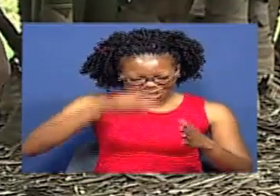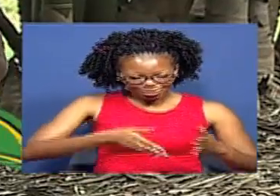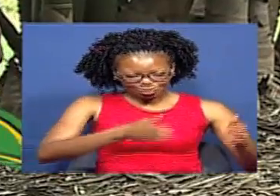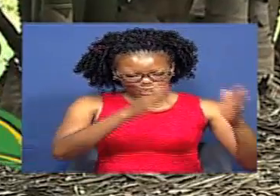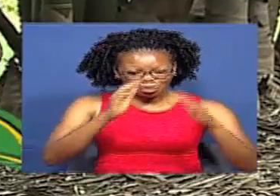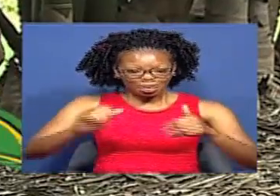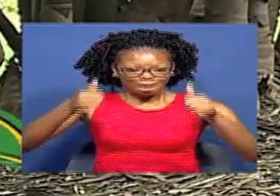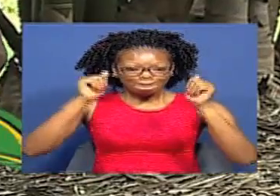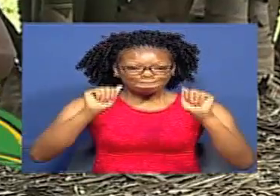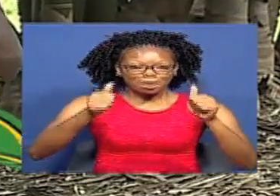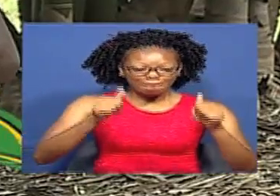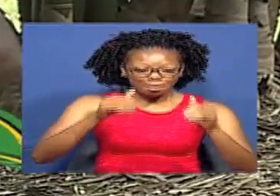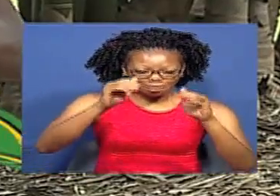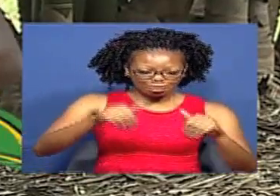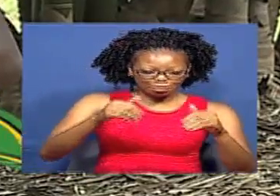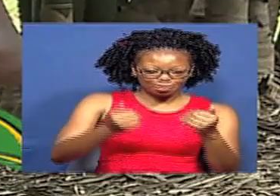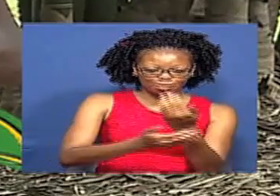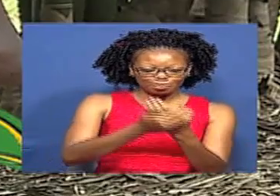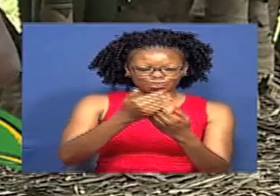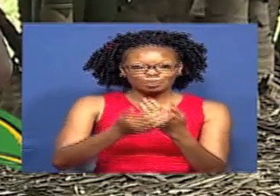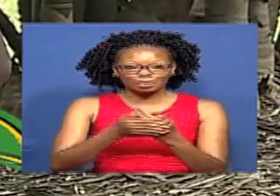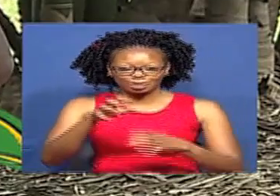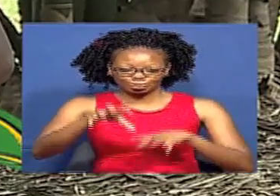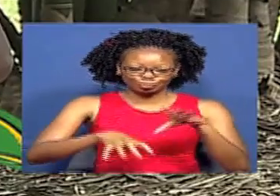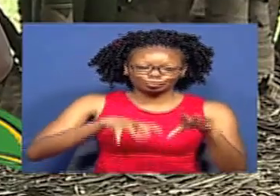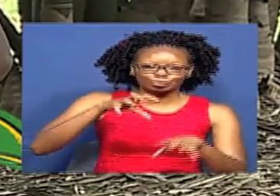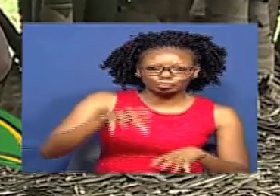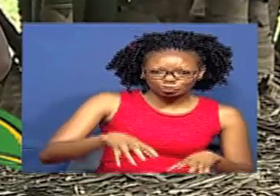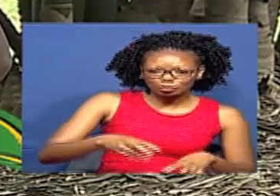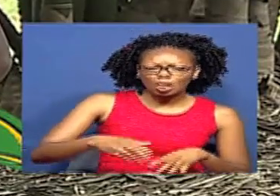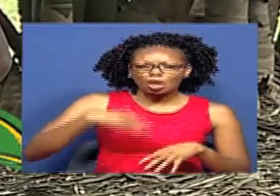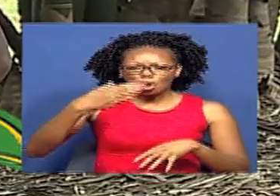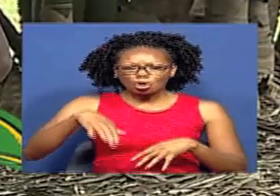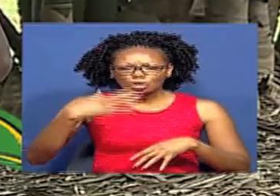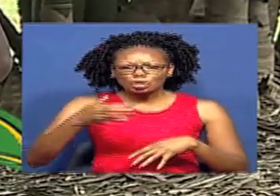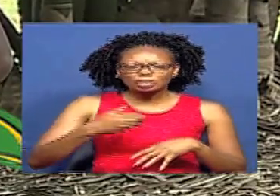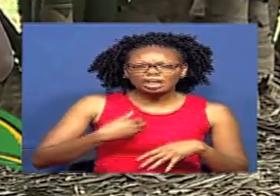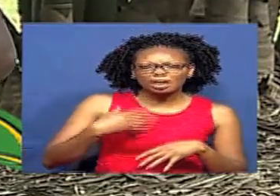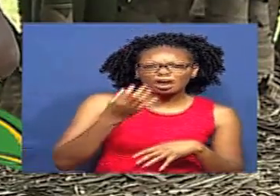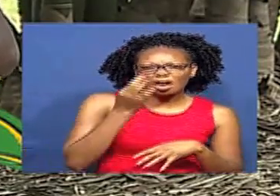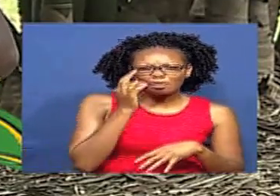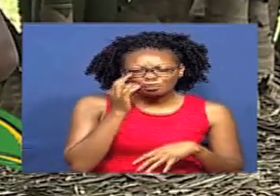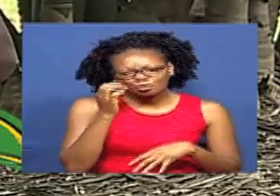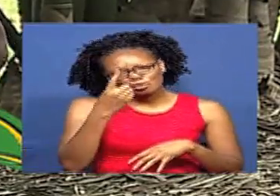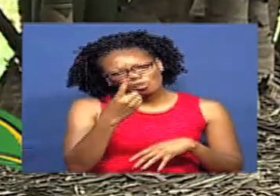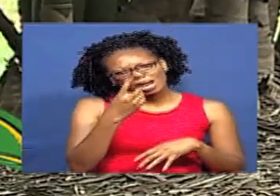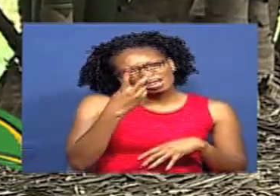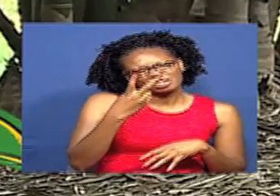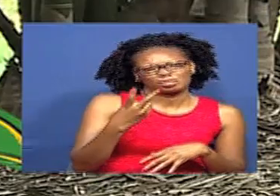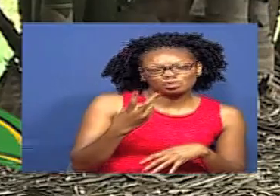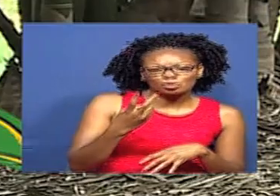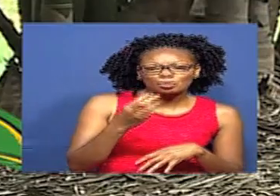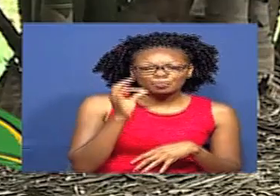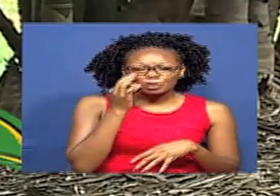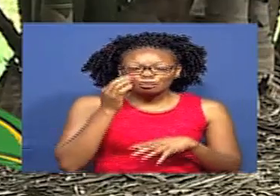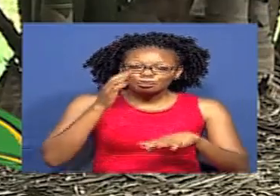biyashara na mbinu bora za kilimo na ufugaji Hakuna msimu kusawa angalao tunda moja sokoni Uzuri